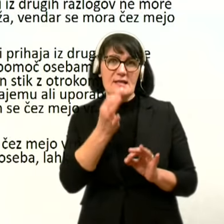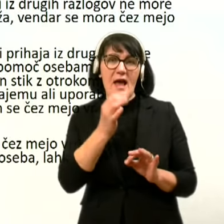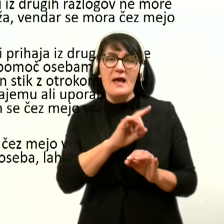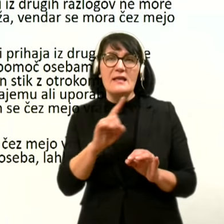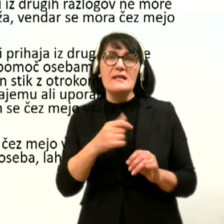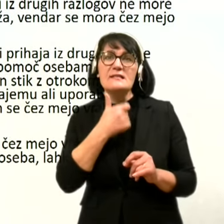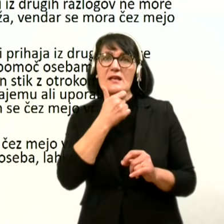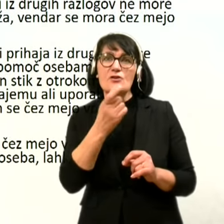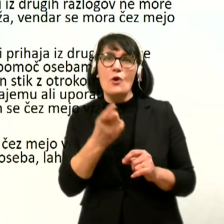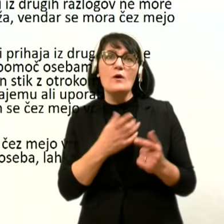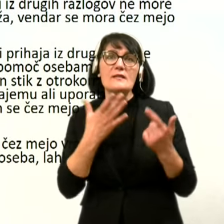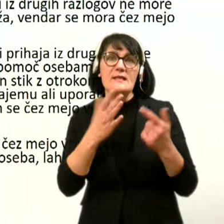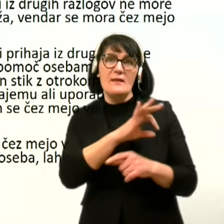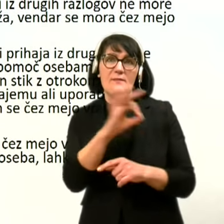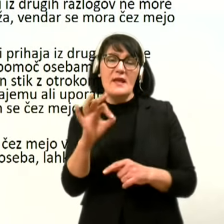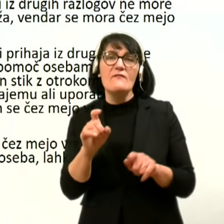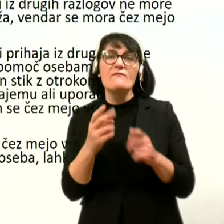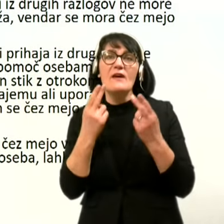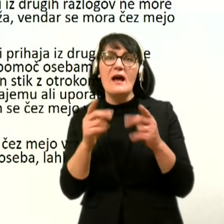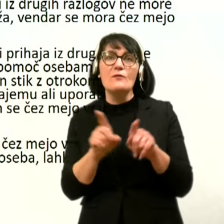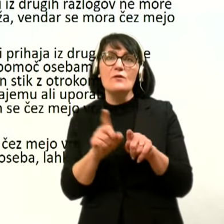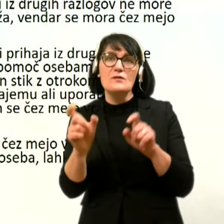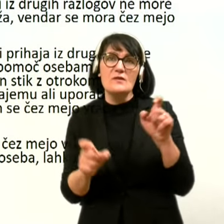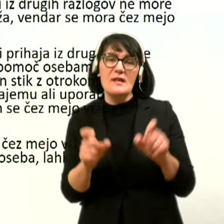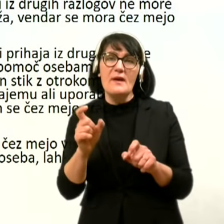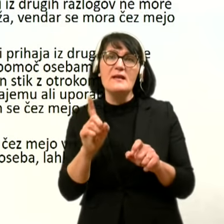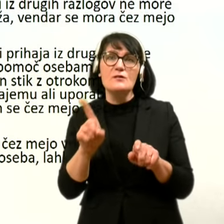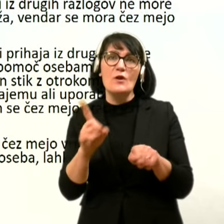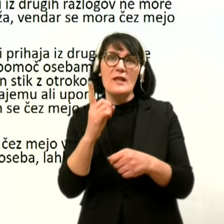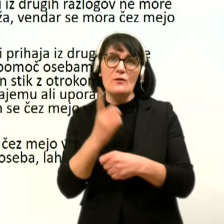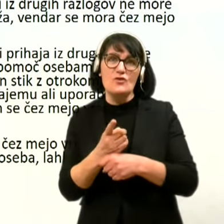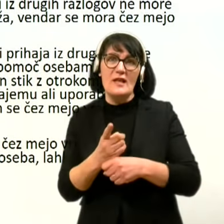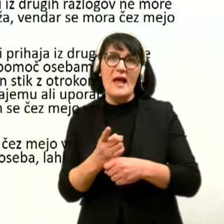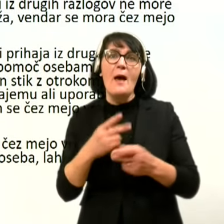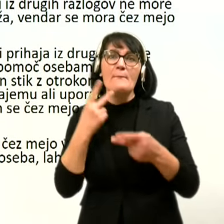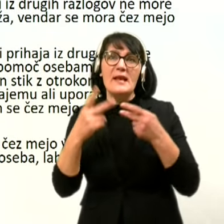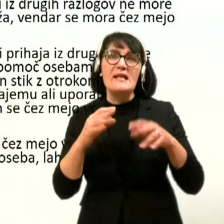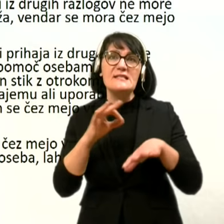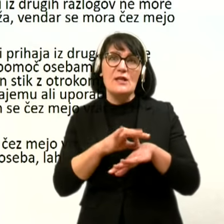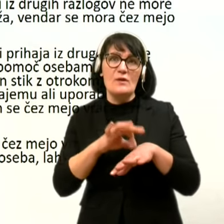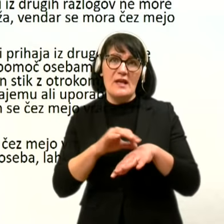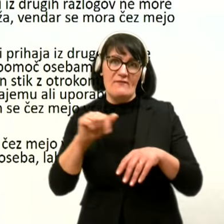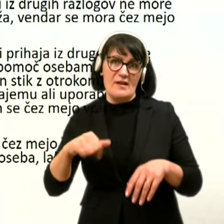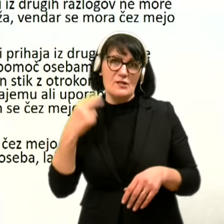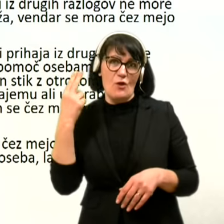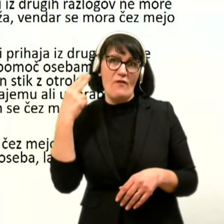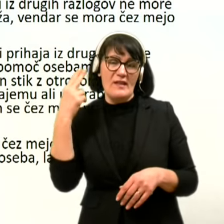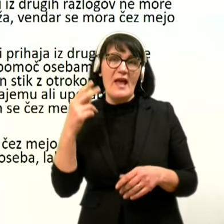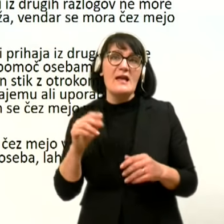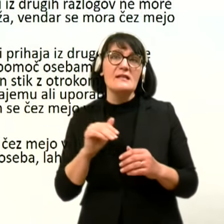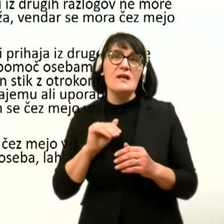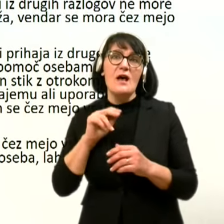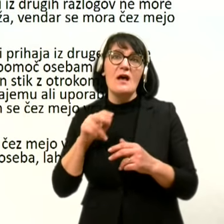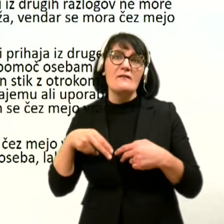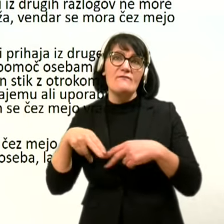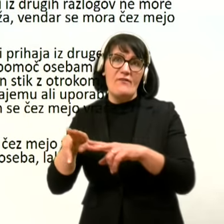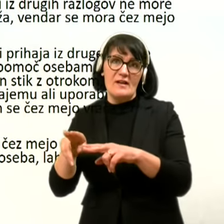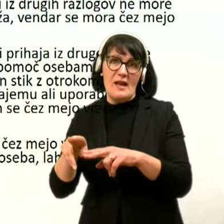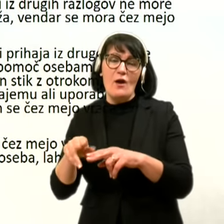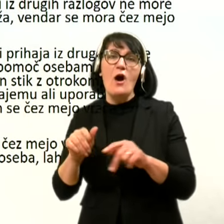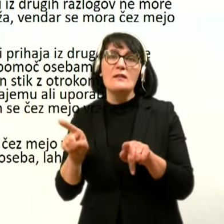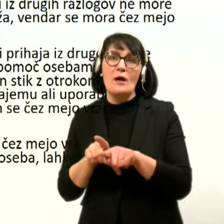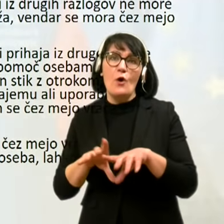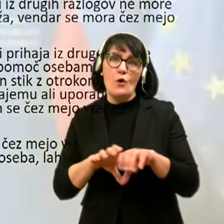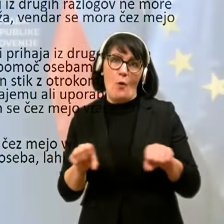velja tudi za osebe, ki so naročene na zdravstveno storitev v Republiki Sloveniji in se čez mejo vrnjo takoj po